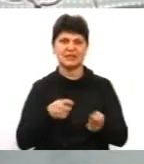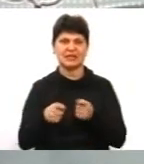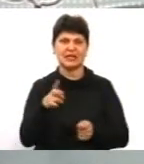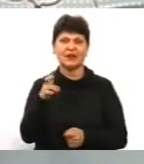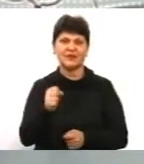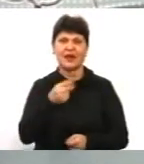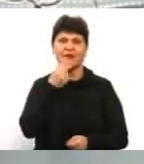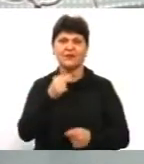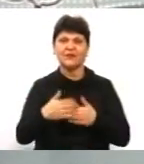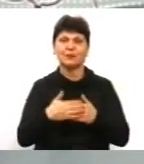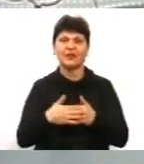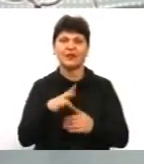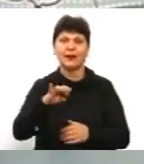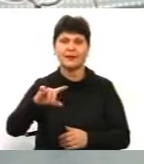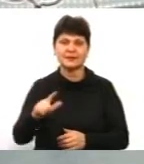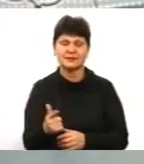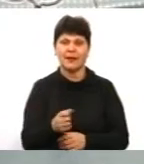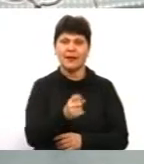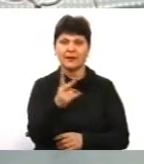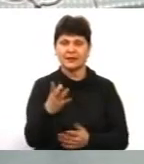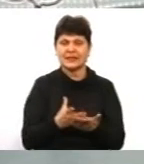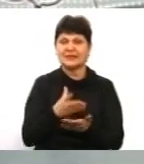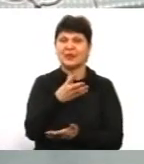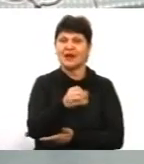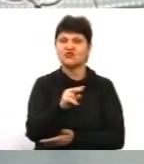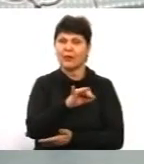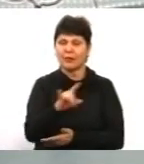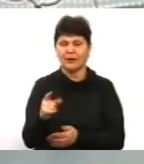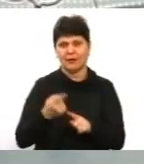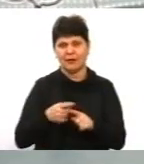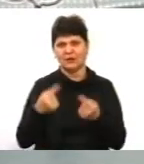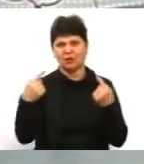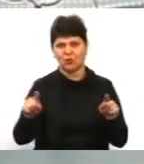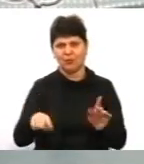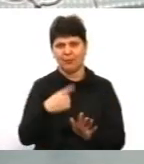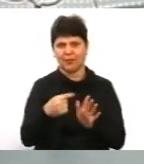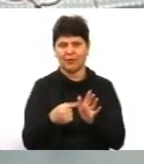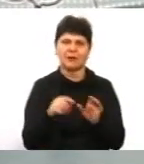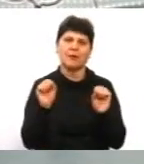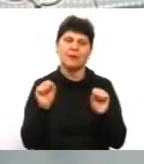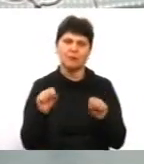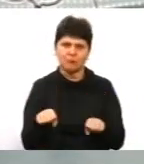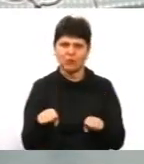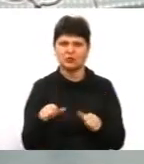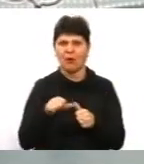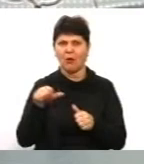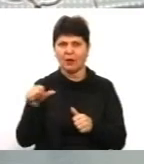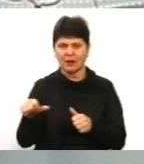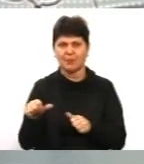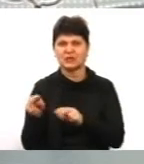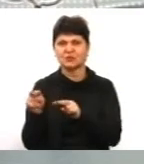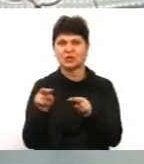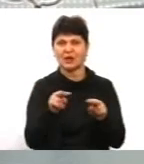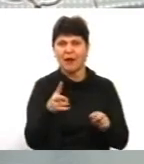За кількість сплачених штрафів, це вже друге питання, за окремим спостеріганням,